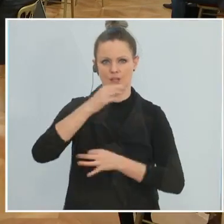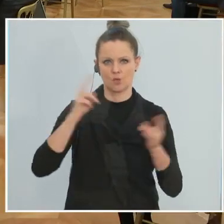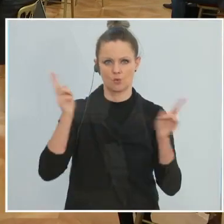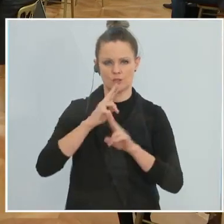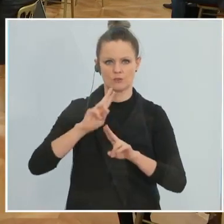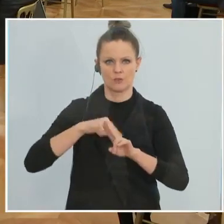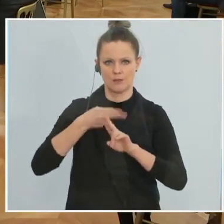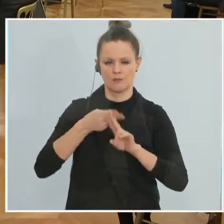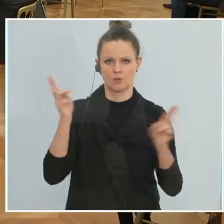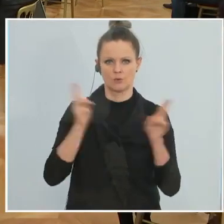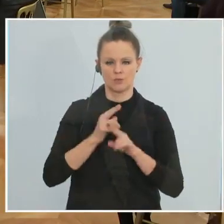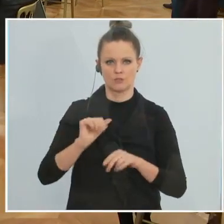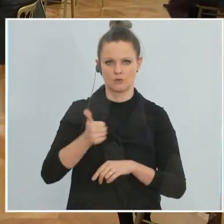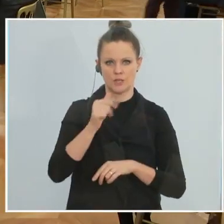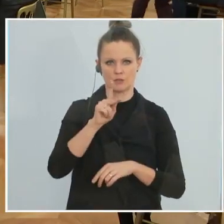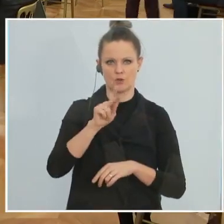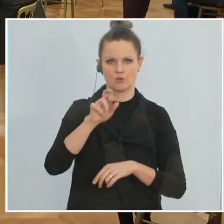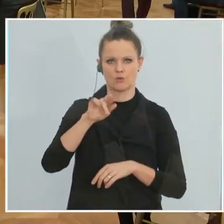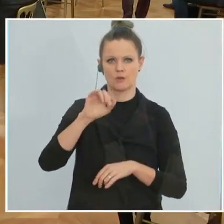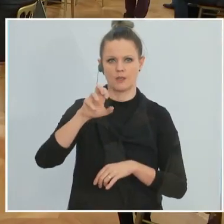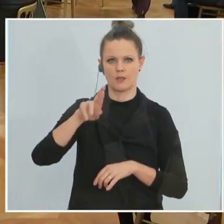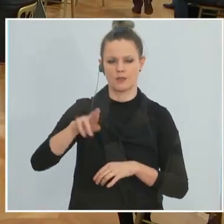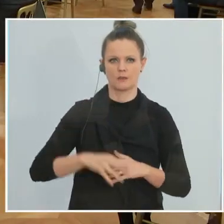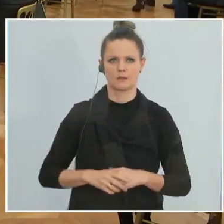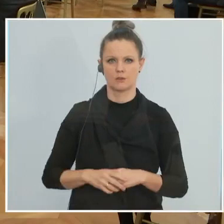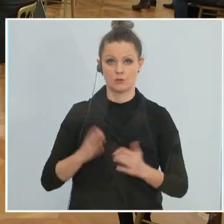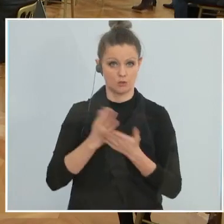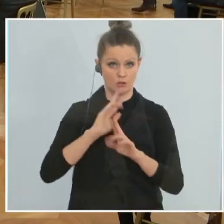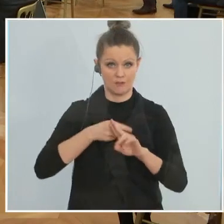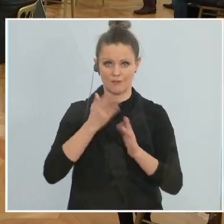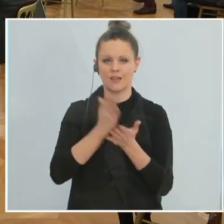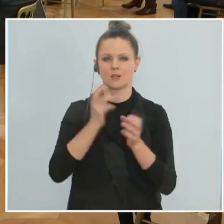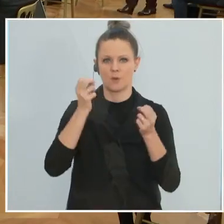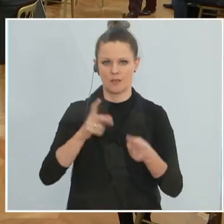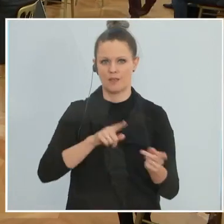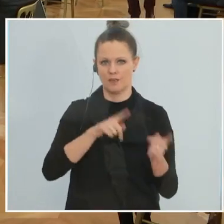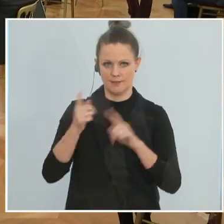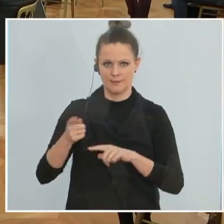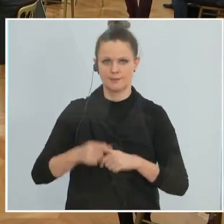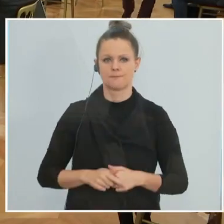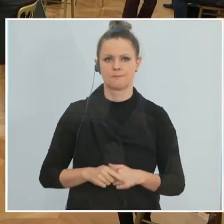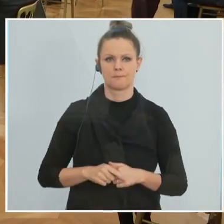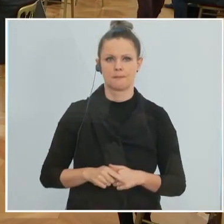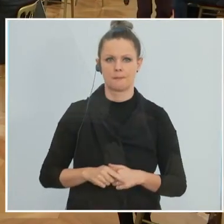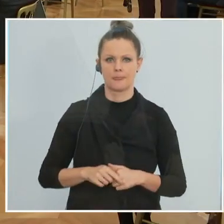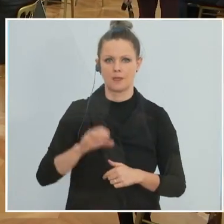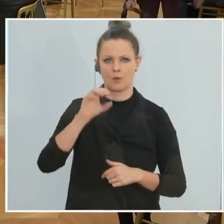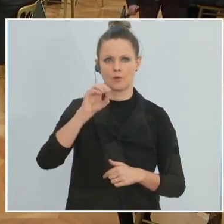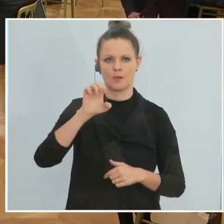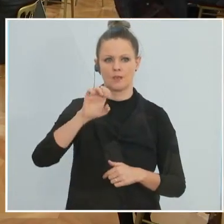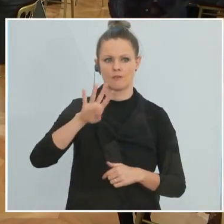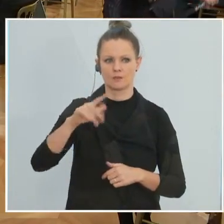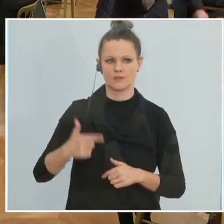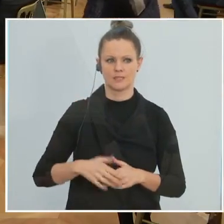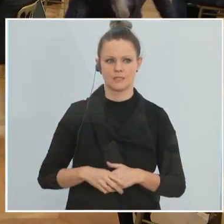und kurze Antworten. Zunächst Kurier, Frau Metzger. Oder schon beantwortet. Gut, dann können wir rübergehen. Frau Dunja-Helm, Ö24, bitte.